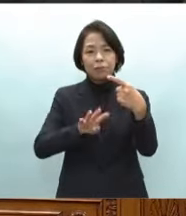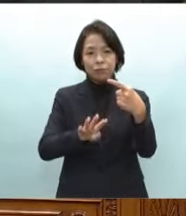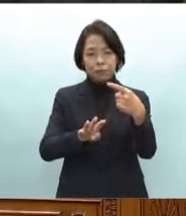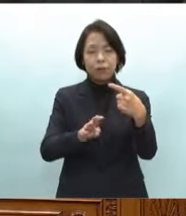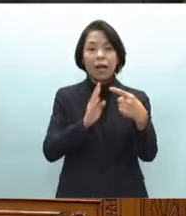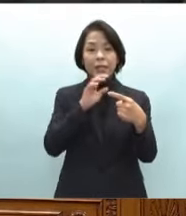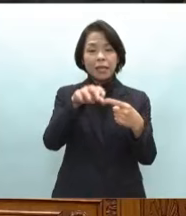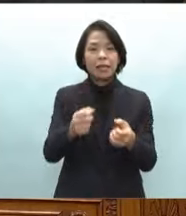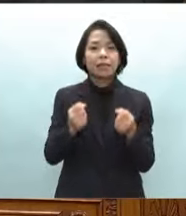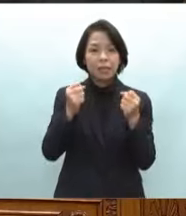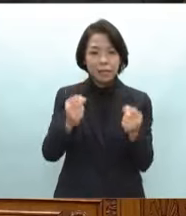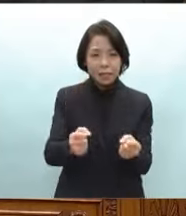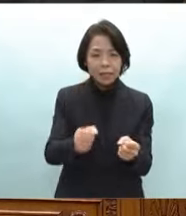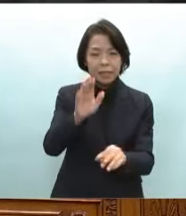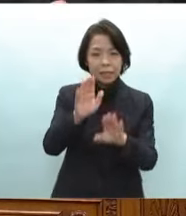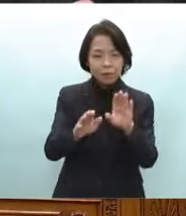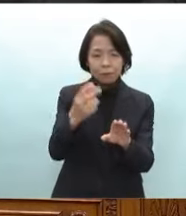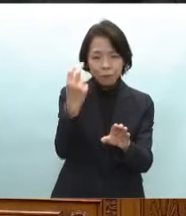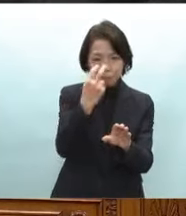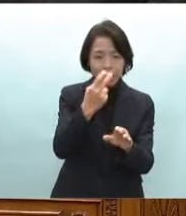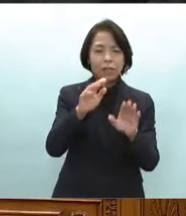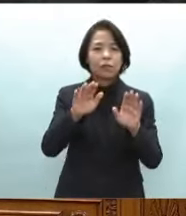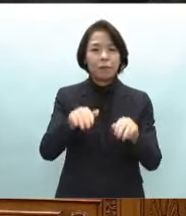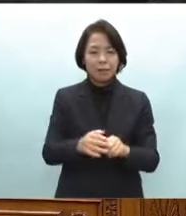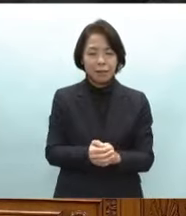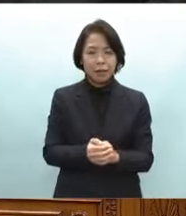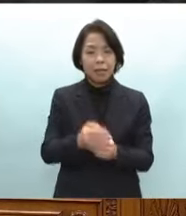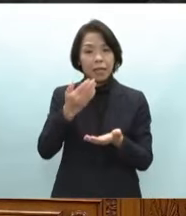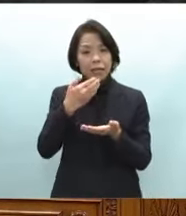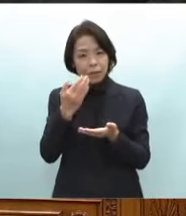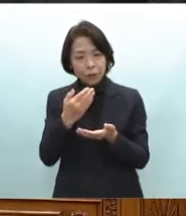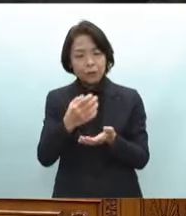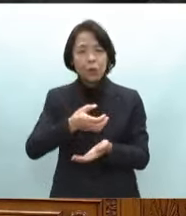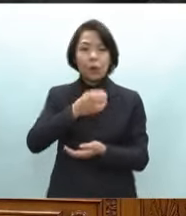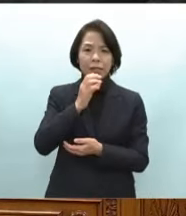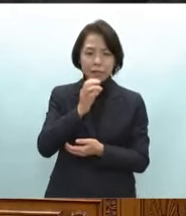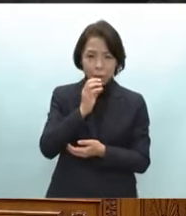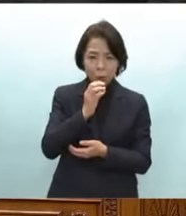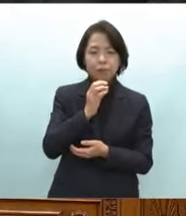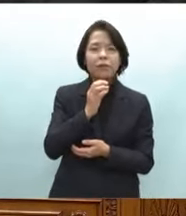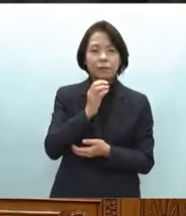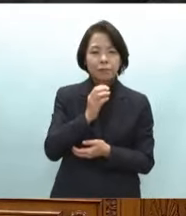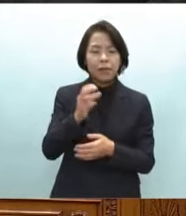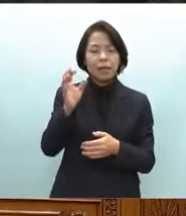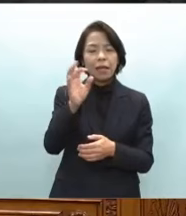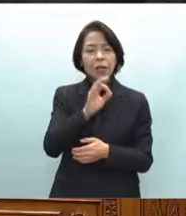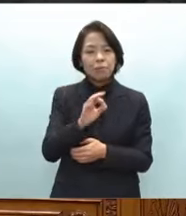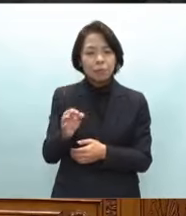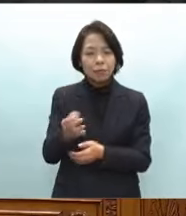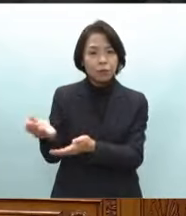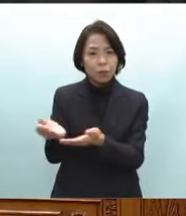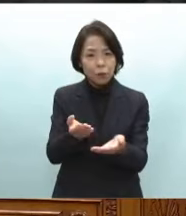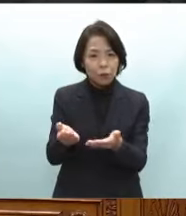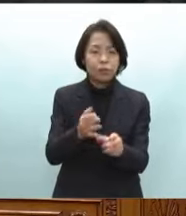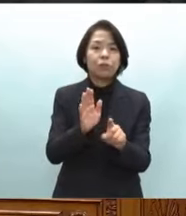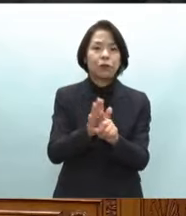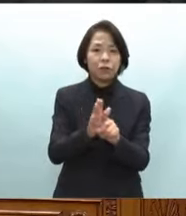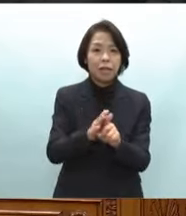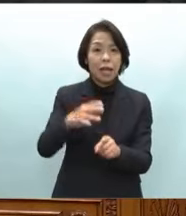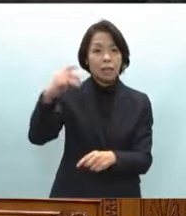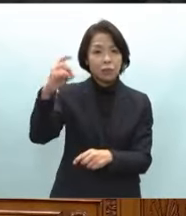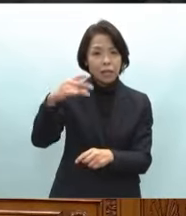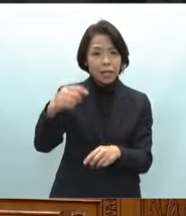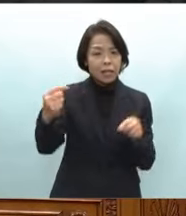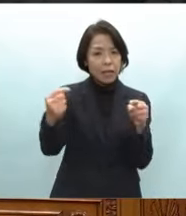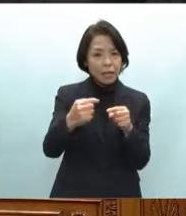現地の事情を直接見ていただきました食料や飲料水生活物資の供給支援や電気や通信網